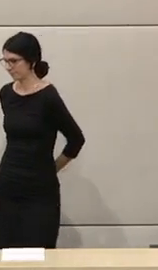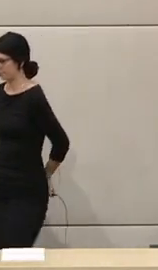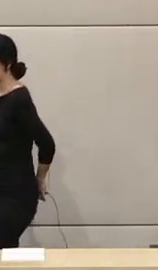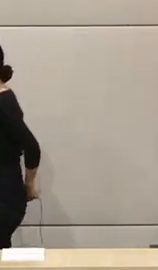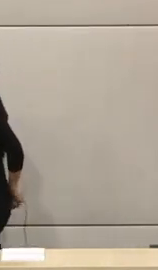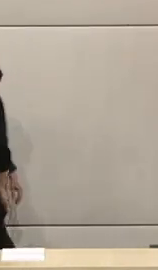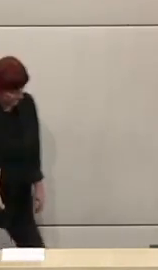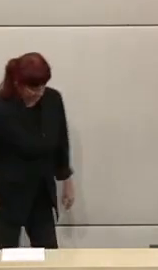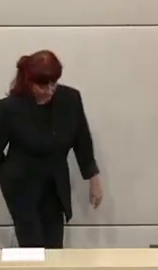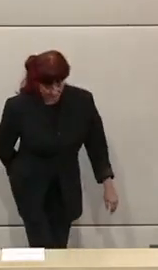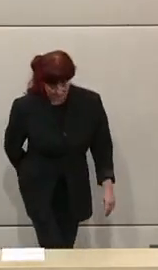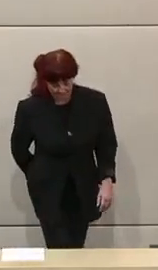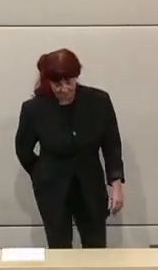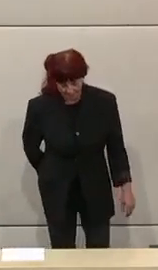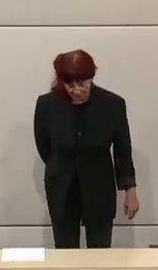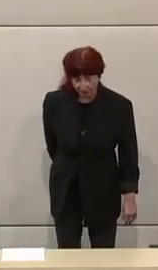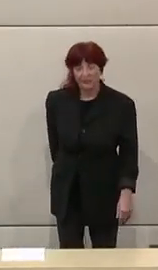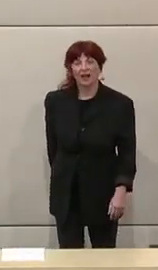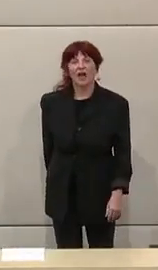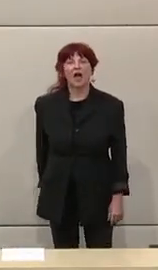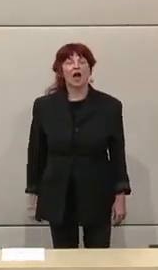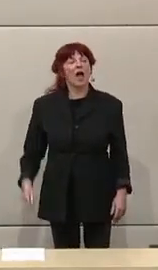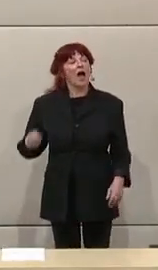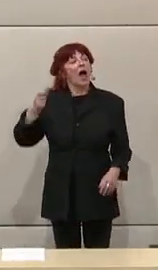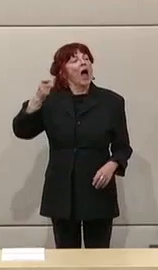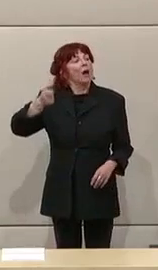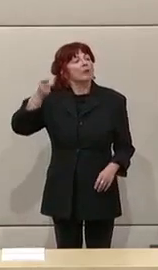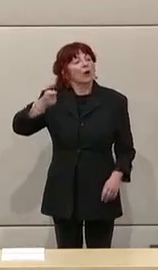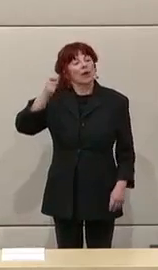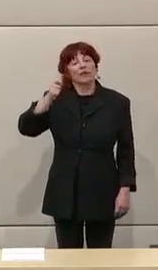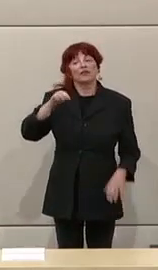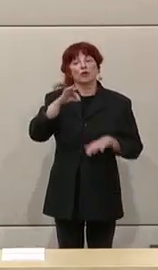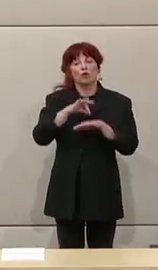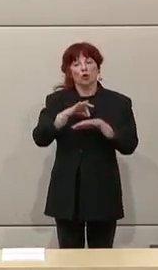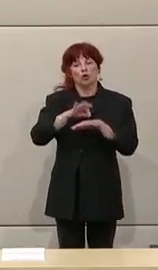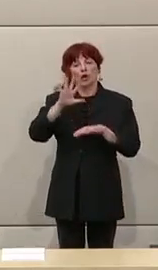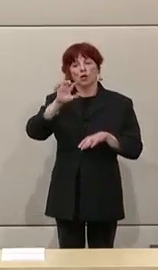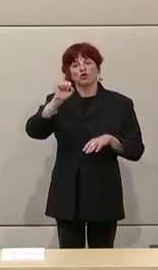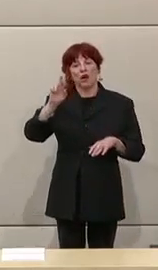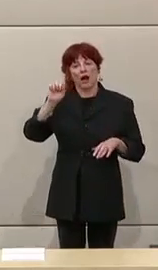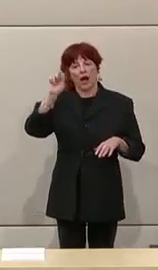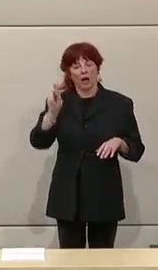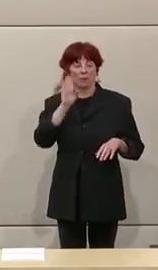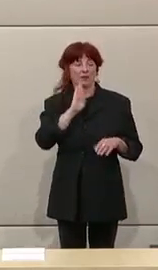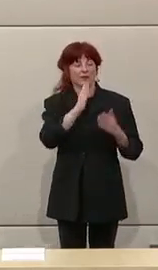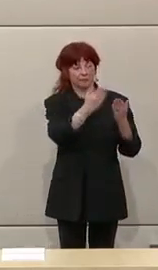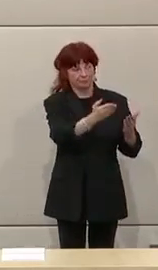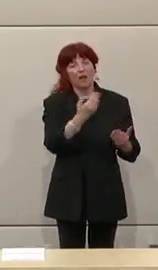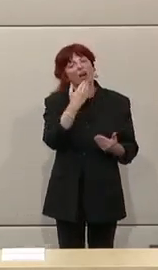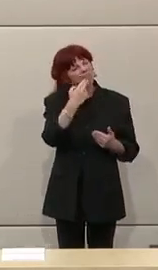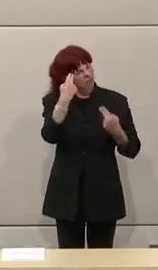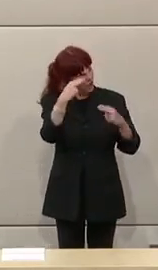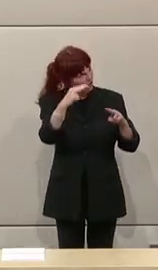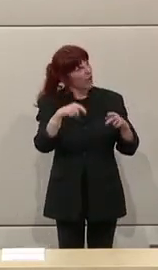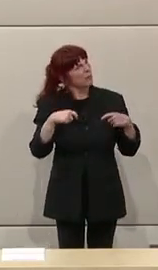Kleinspenden müssen zulässig sein, so Harald Stephan von der FPÖ. Die Diskussion über mögliche Abhängigkeiten von Großspendern